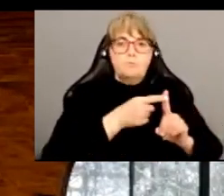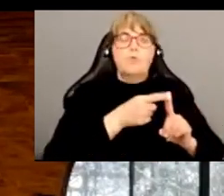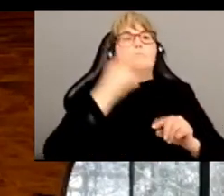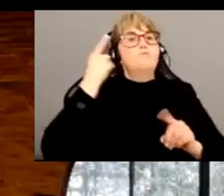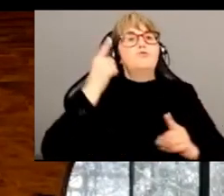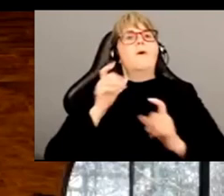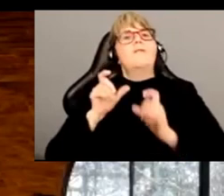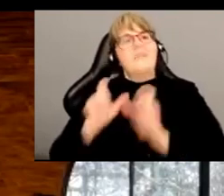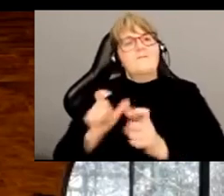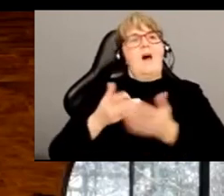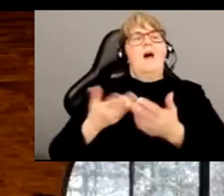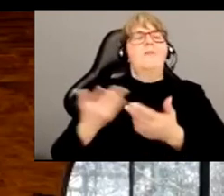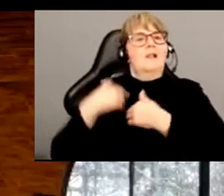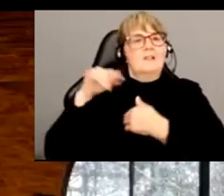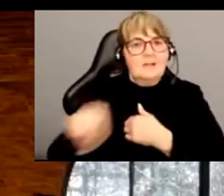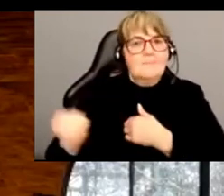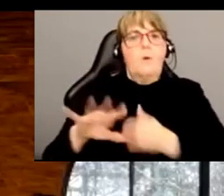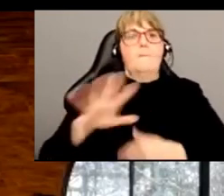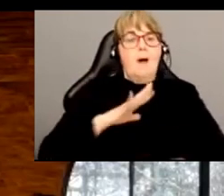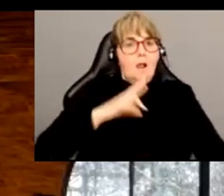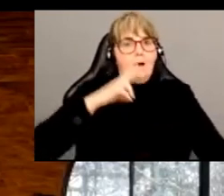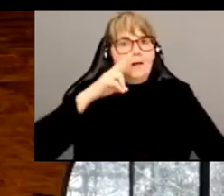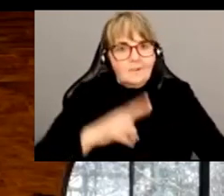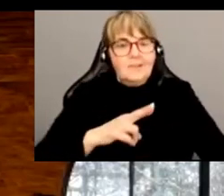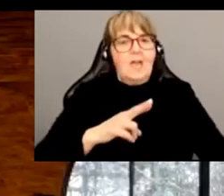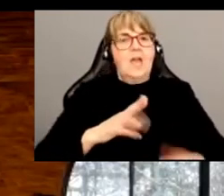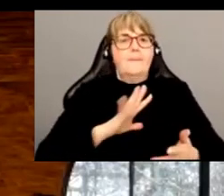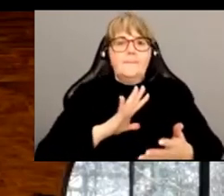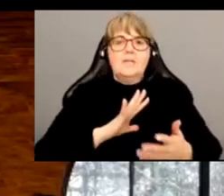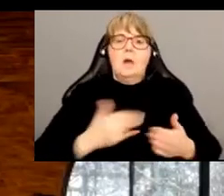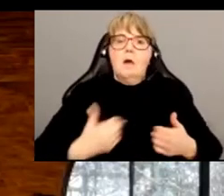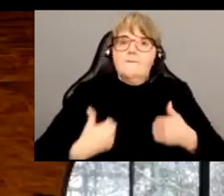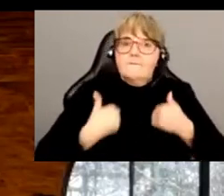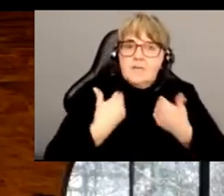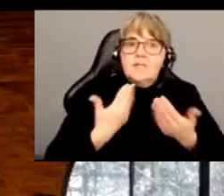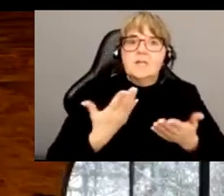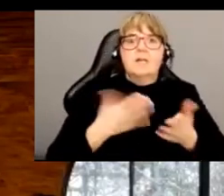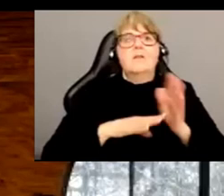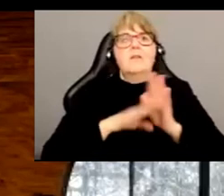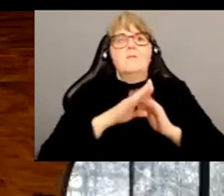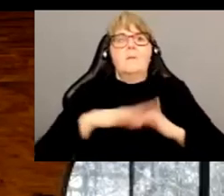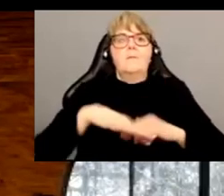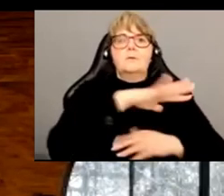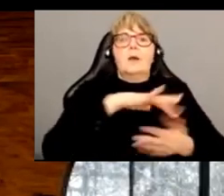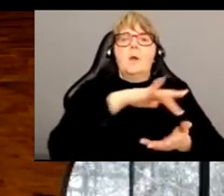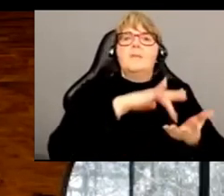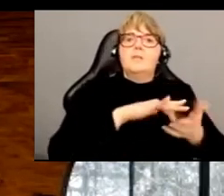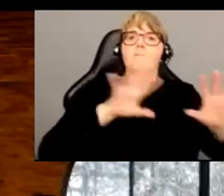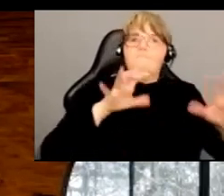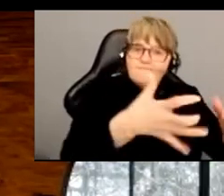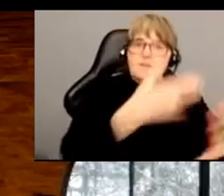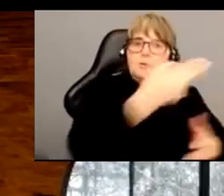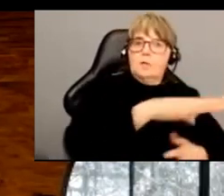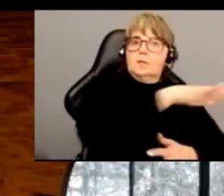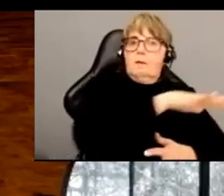défendre les animaux sans vraiment s'intéresser à la réalité et aux théories qui sont en train d'être développées dans les milieux du handicap.